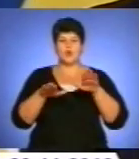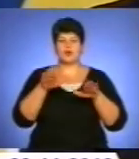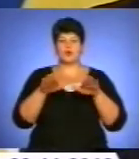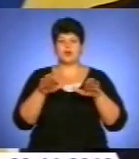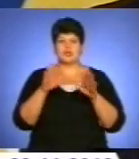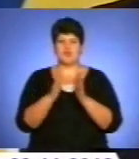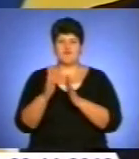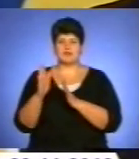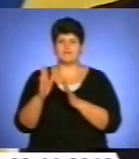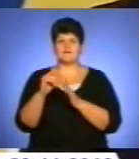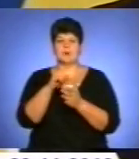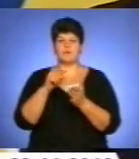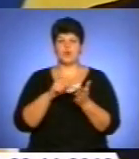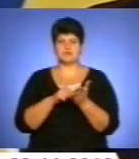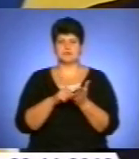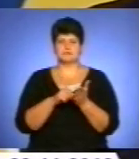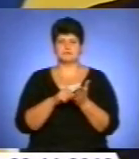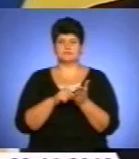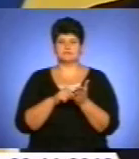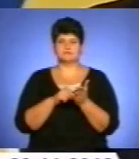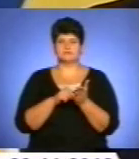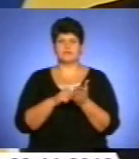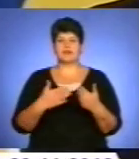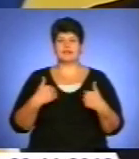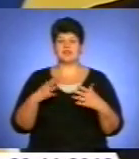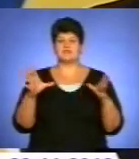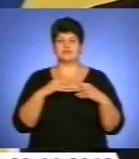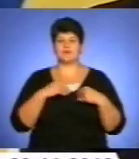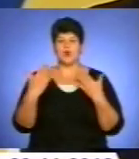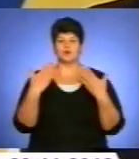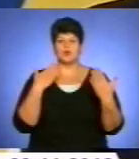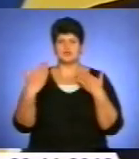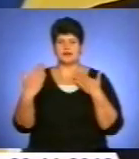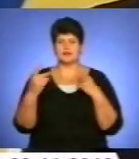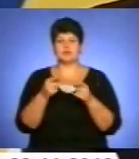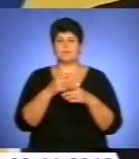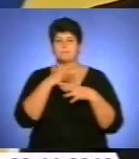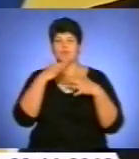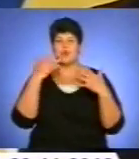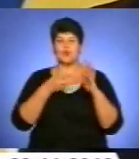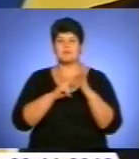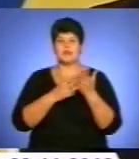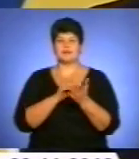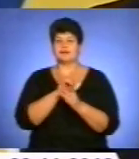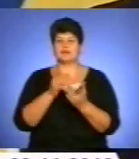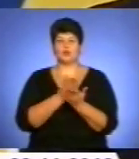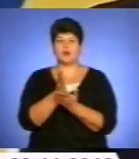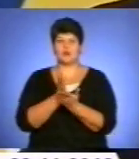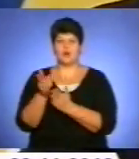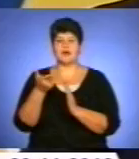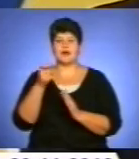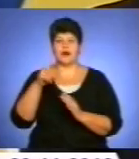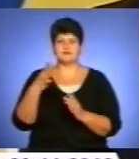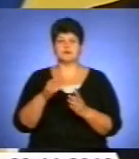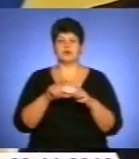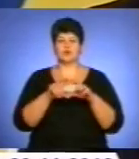наших взаємоотношених. Вони многопланові, це не тільки газ, це і, наприклад,